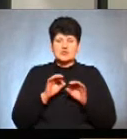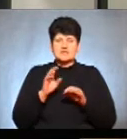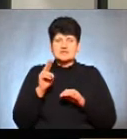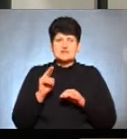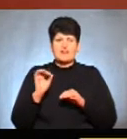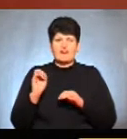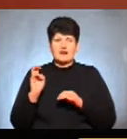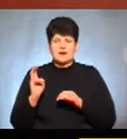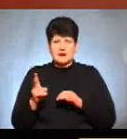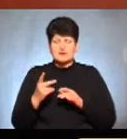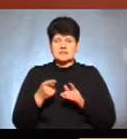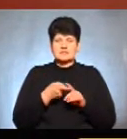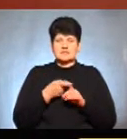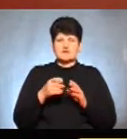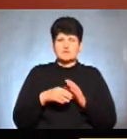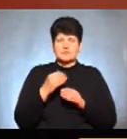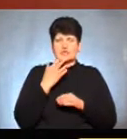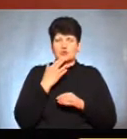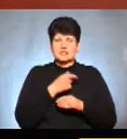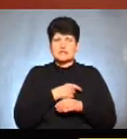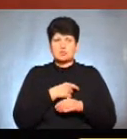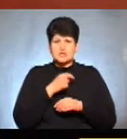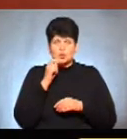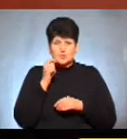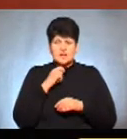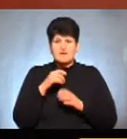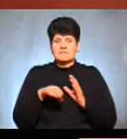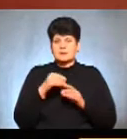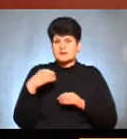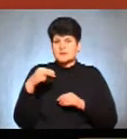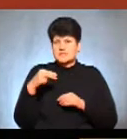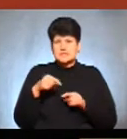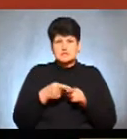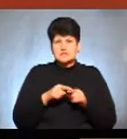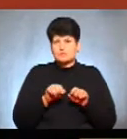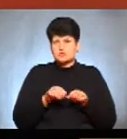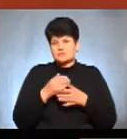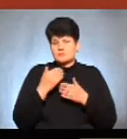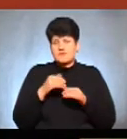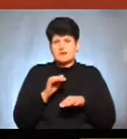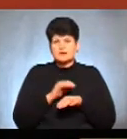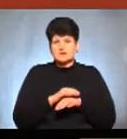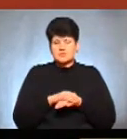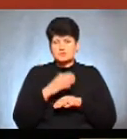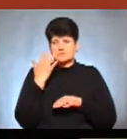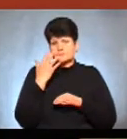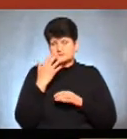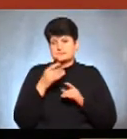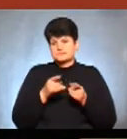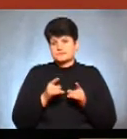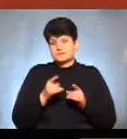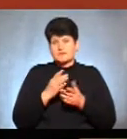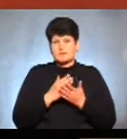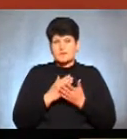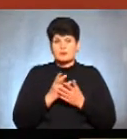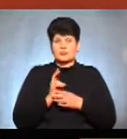існується виборів народних депутатів України, а виборів президента України такої можливості немає. Тобто, фактично, на жаль, незрячі вони мають